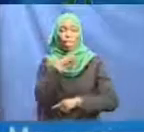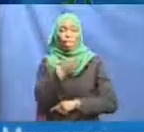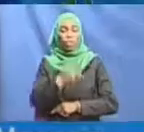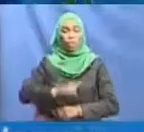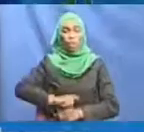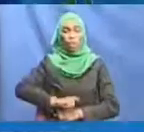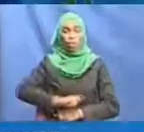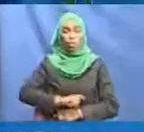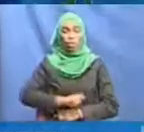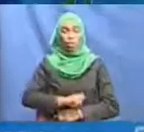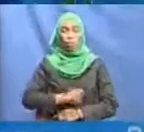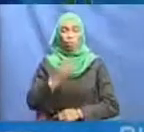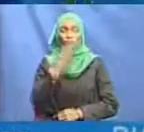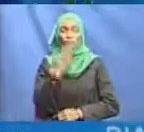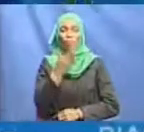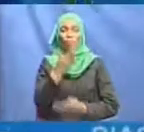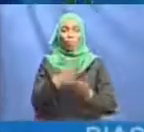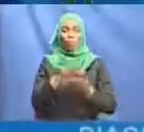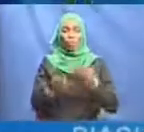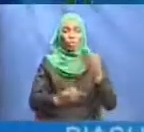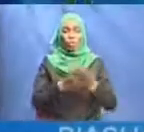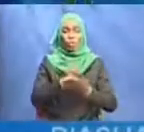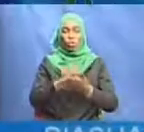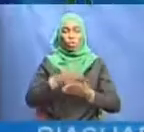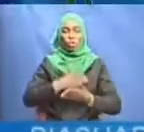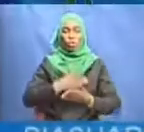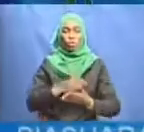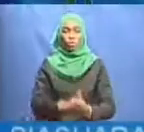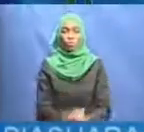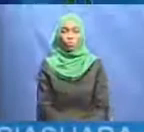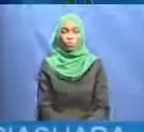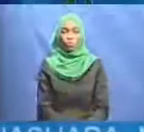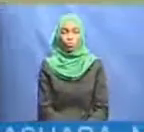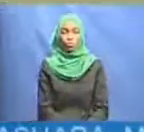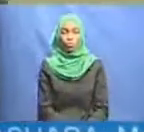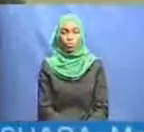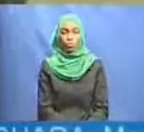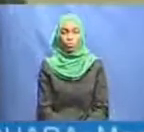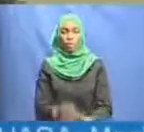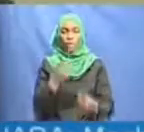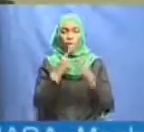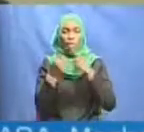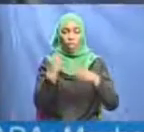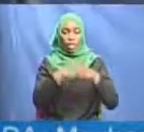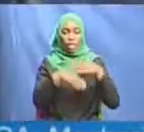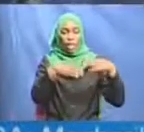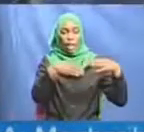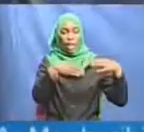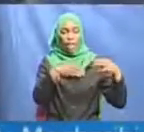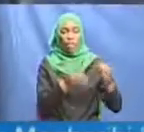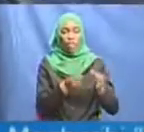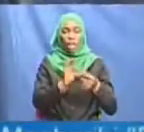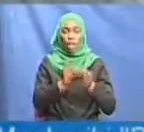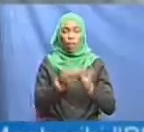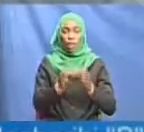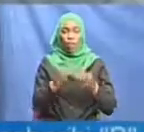kipindu pindu. Tupate tarifa zaidi kwa wanahabari wetu. Nakizungumza katika kikaocha kamati ya kuratibu maswala ya